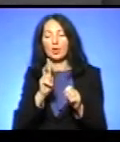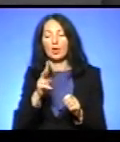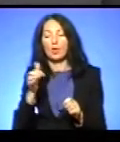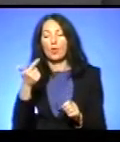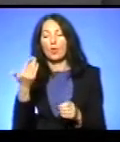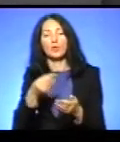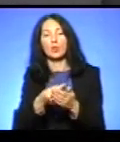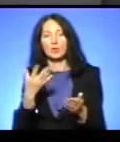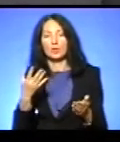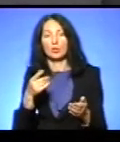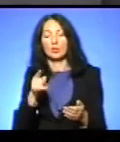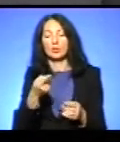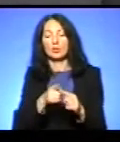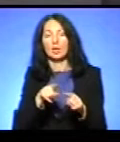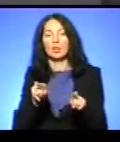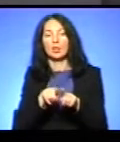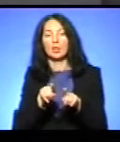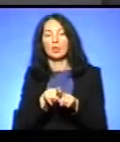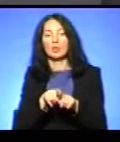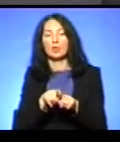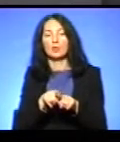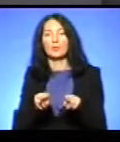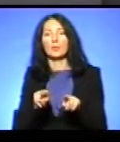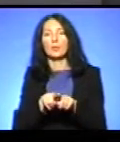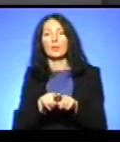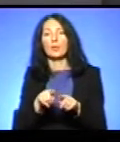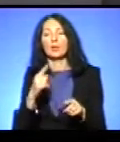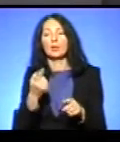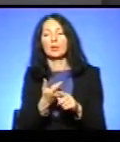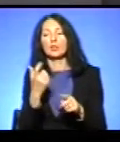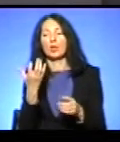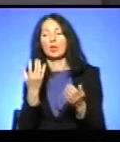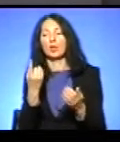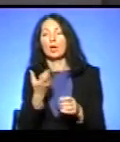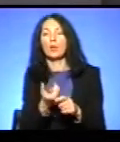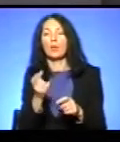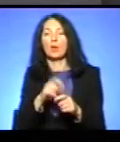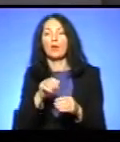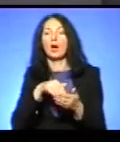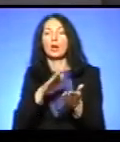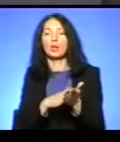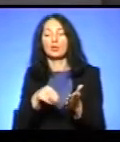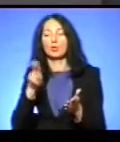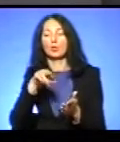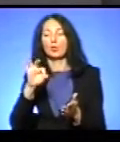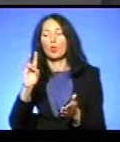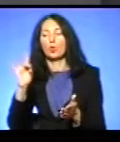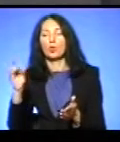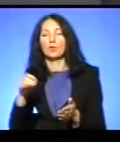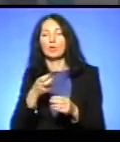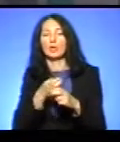оцінюють. От, власне, це також така ще одна перевага, власне, реєстру до норіхківського мозку,